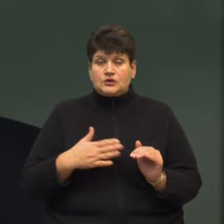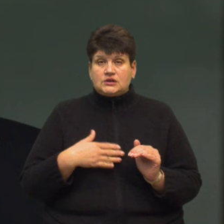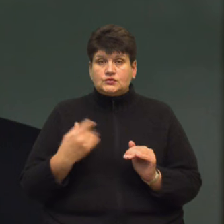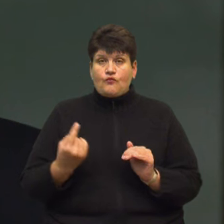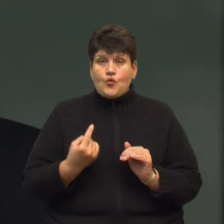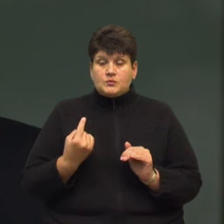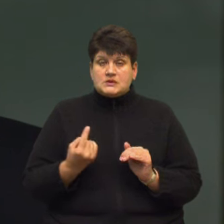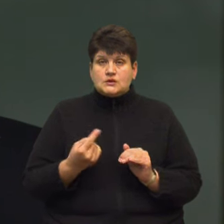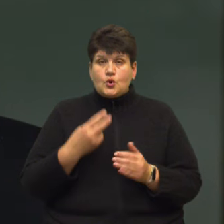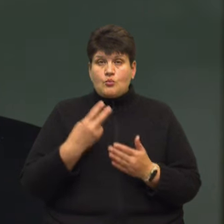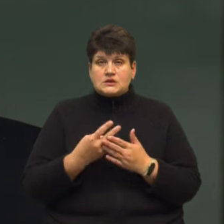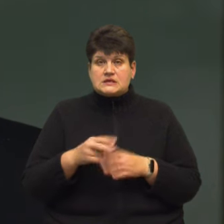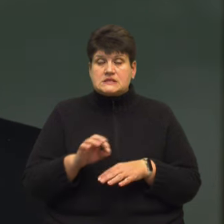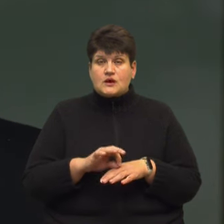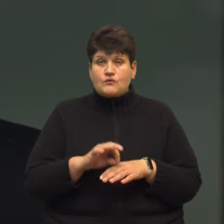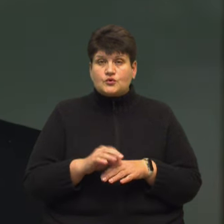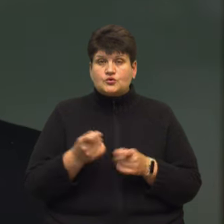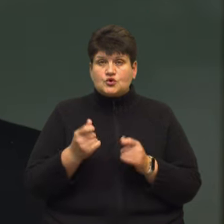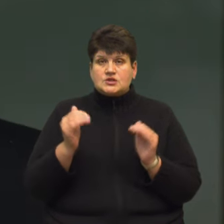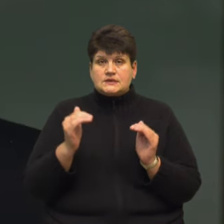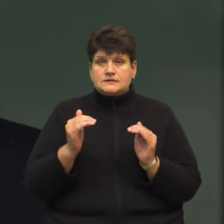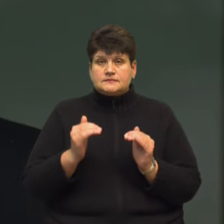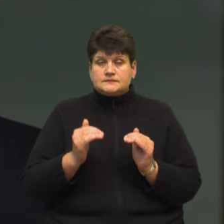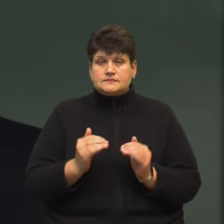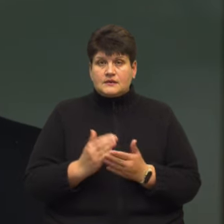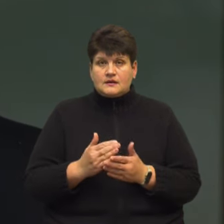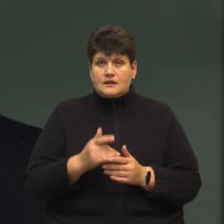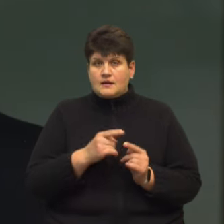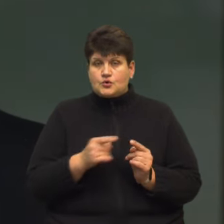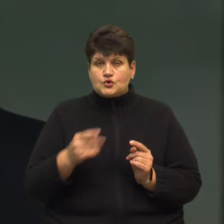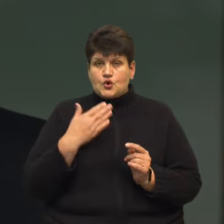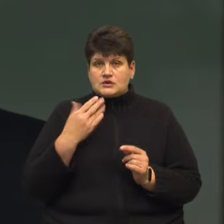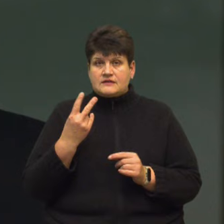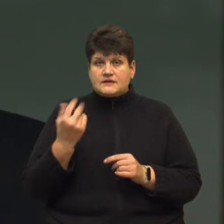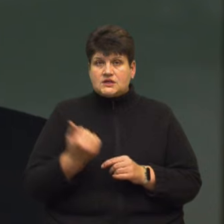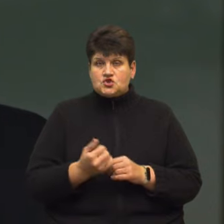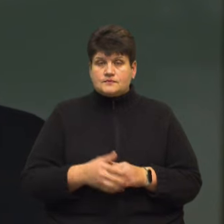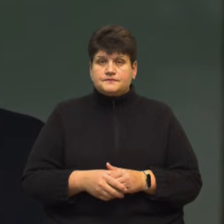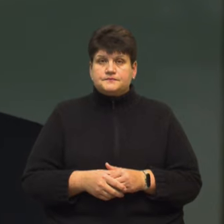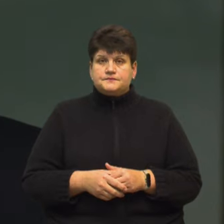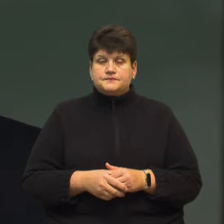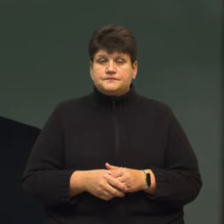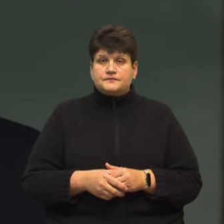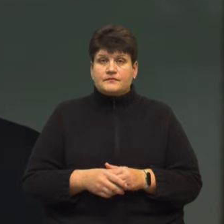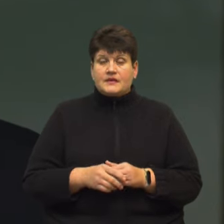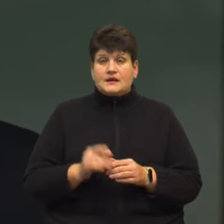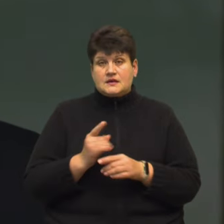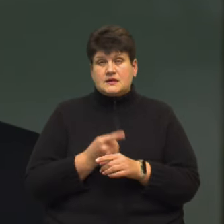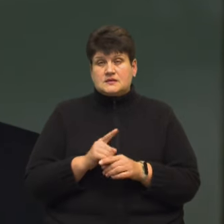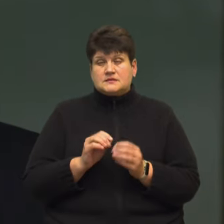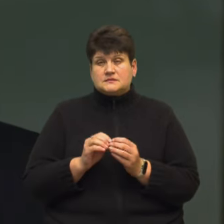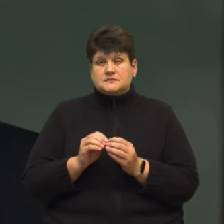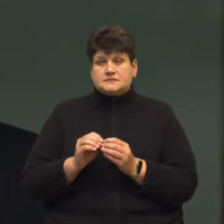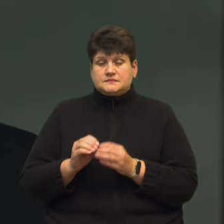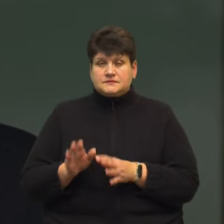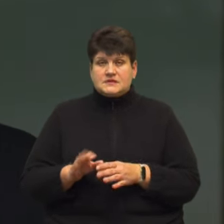то показники захворюваності дещо знижуються на протязі останніх двох тижнів і тримаються на стабільних показниках. Так,